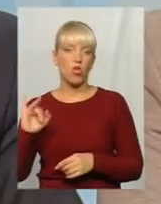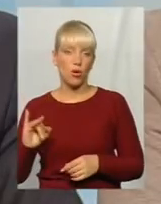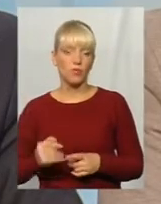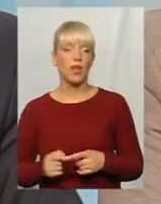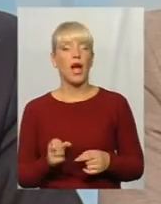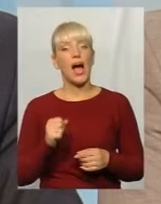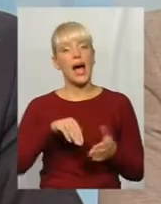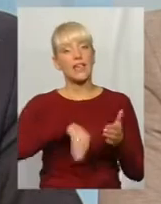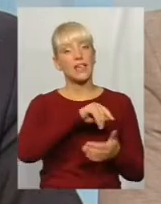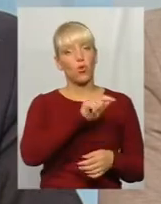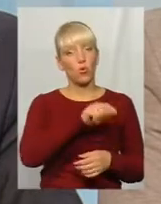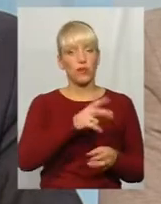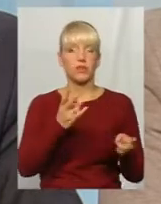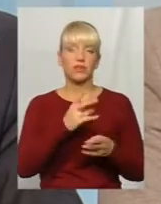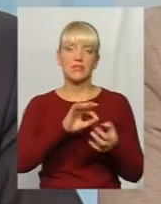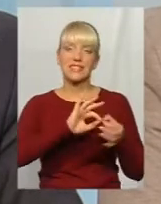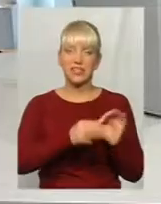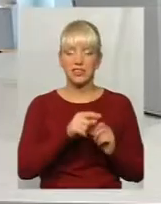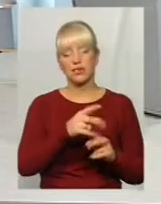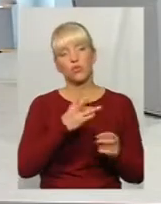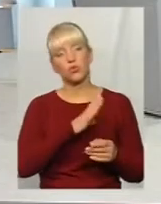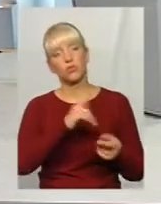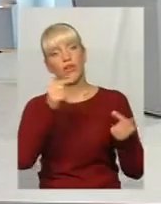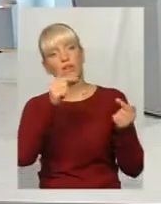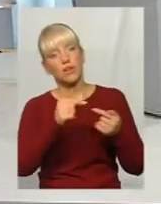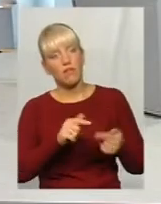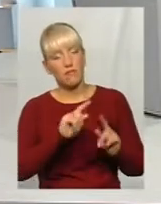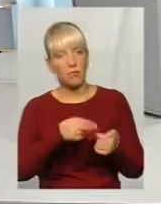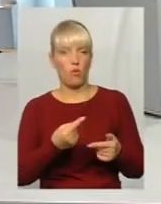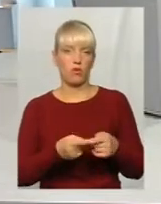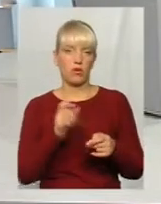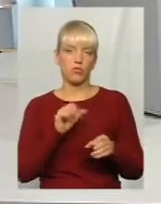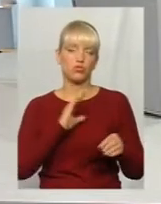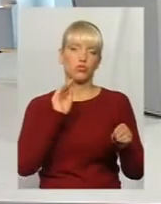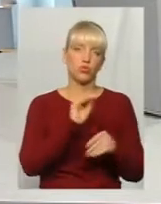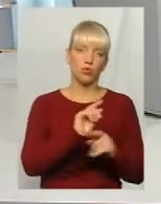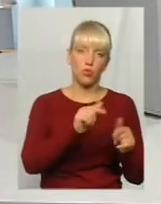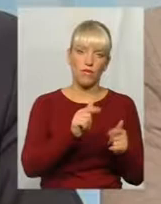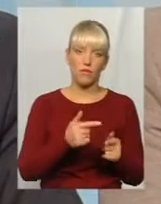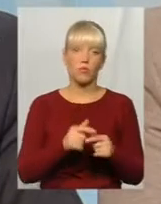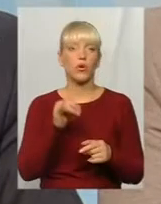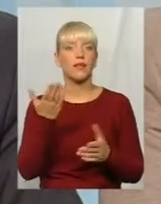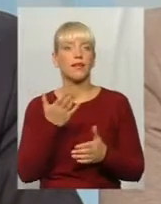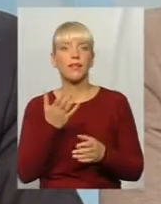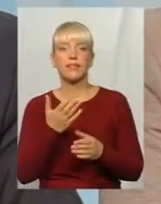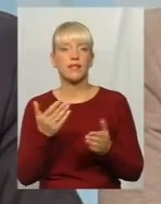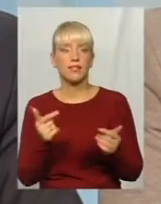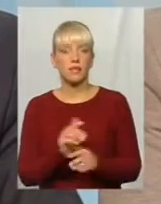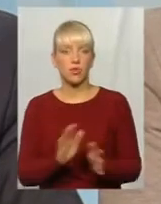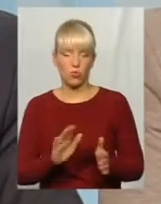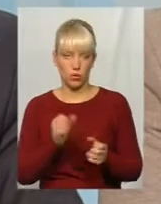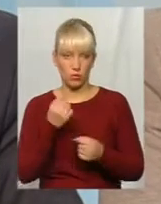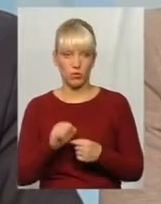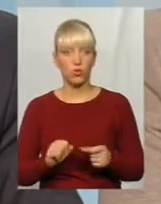складніше, там потрібно, щоб відповідало вимогам, може бути якісь додаткові умови для закупівлі, під які не підходить переможець.